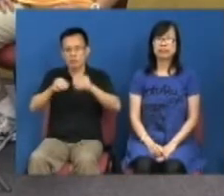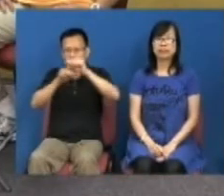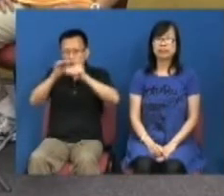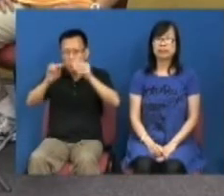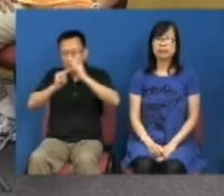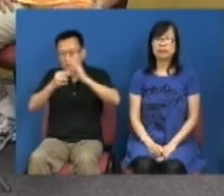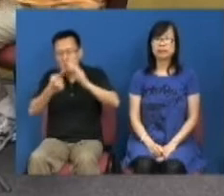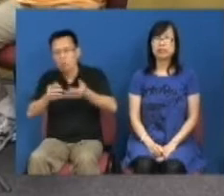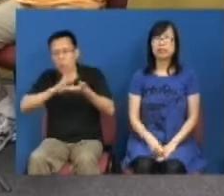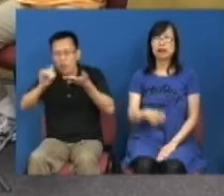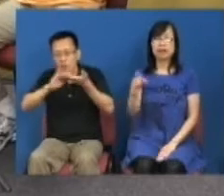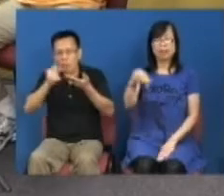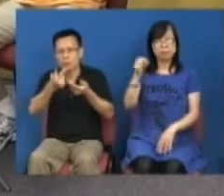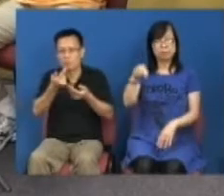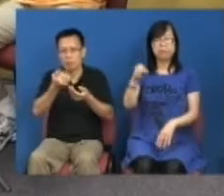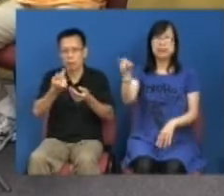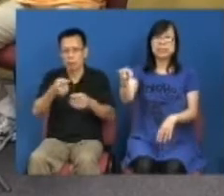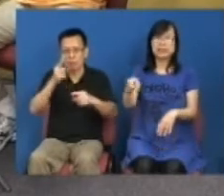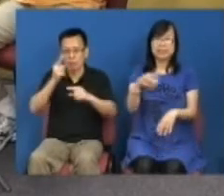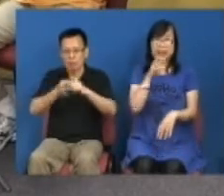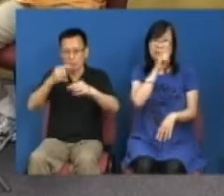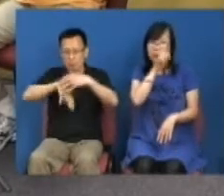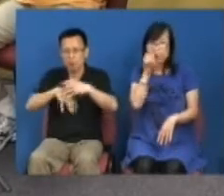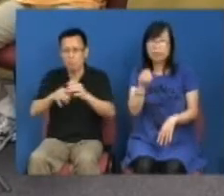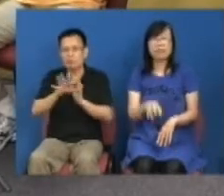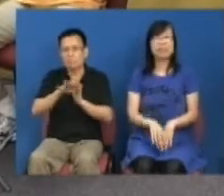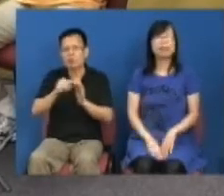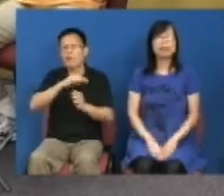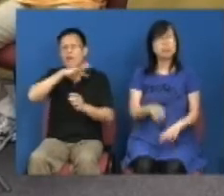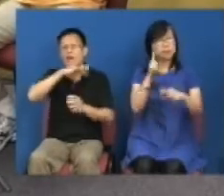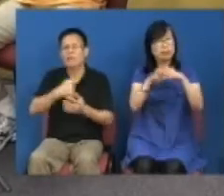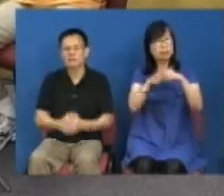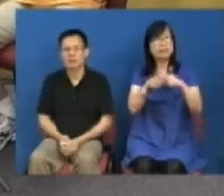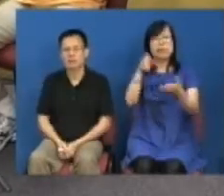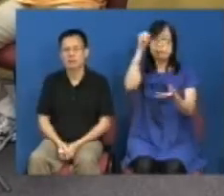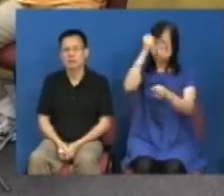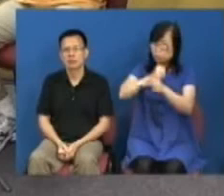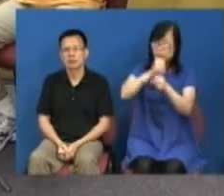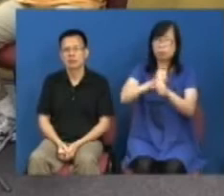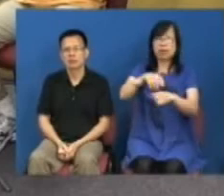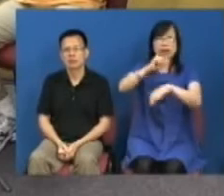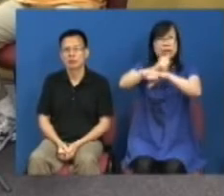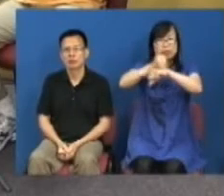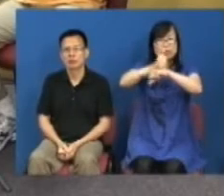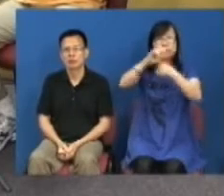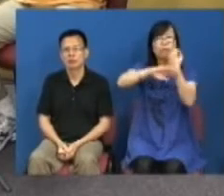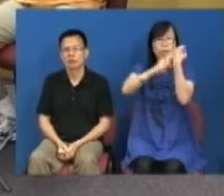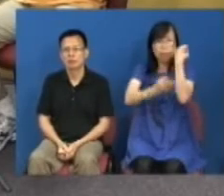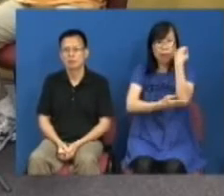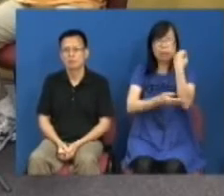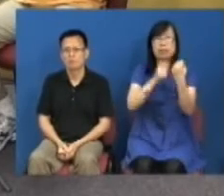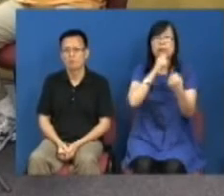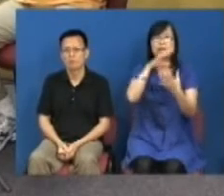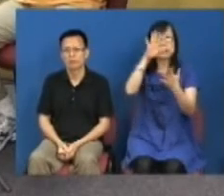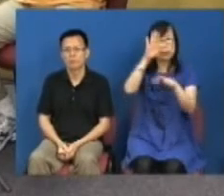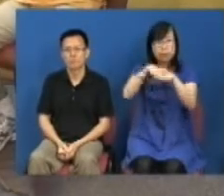不是真的那么漂亮这是一个形容我们当然希望一个真是能够落实得到基本法里面说的我们能够有双普